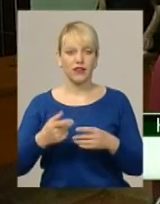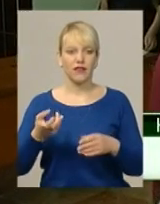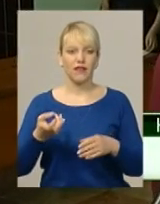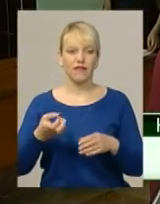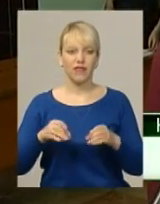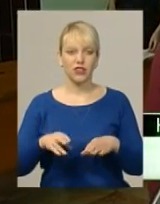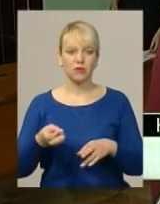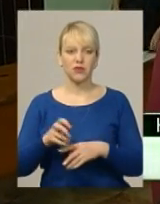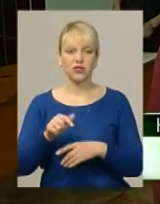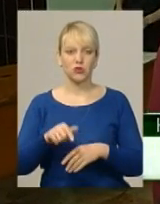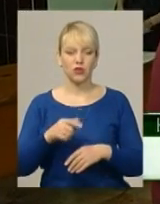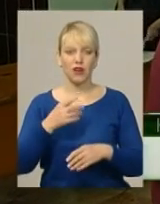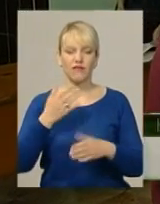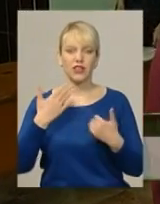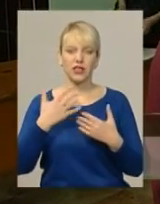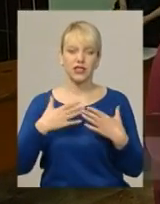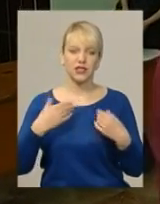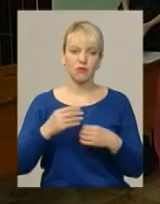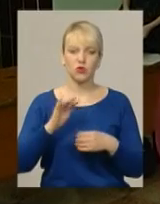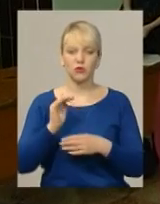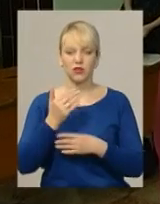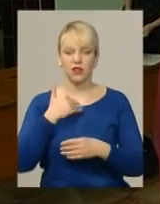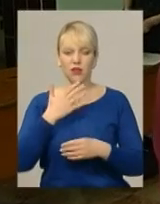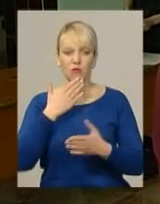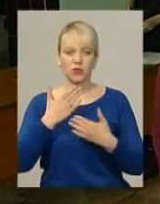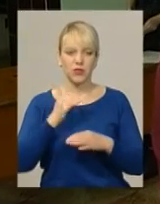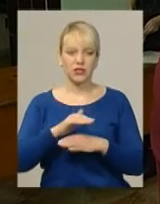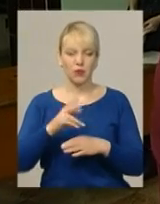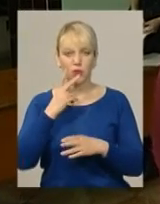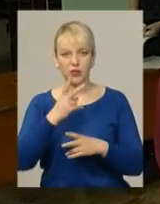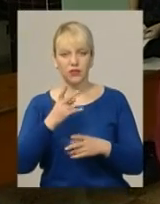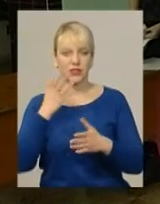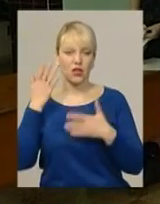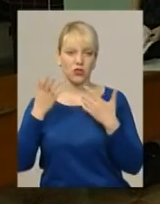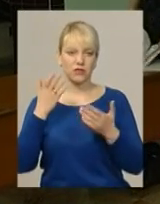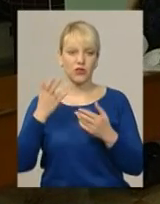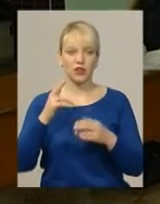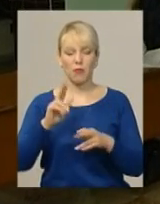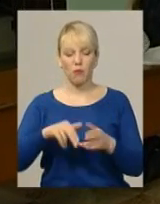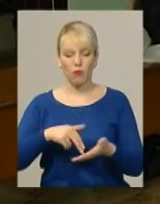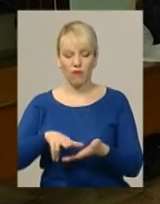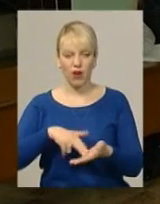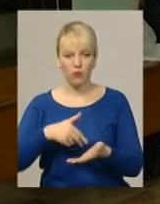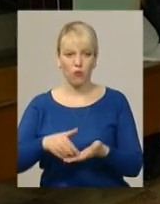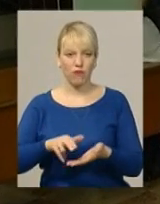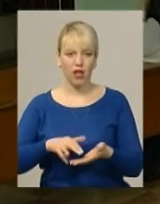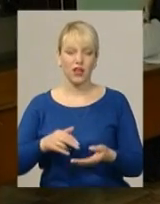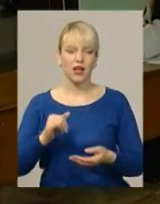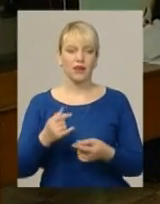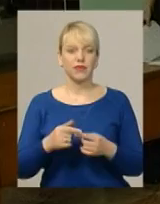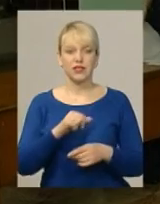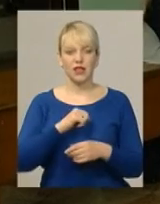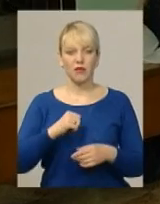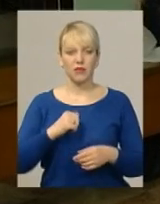щоб дитинка наша поспілкувалася з дітками, подивилася на таких самих діток, розважилася, пофербувала. Ось, самі